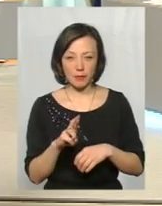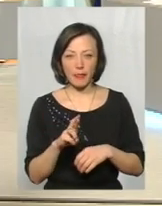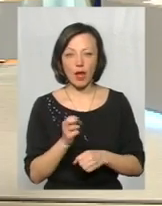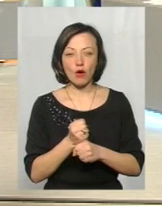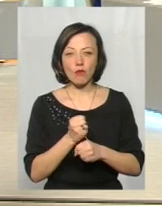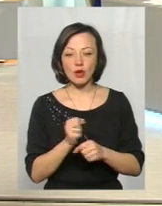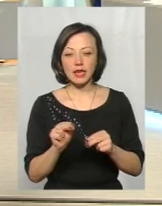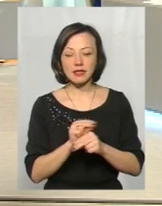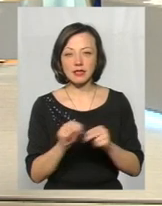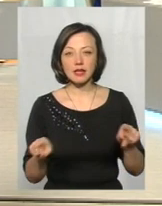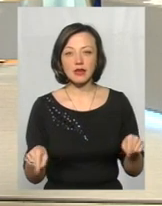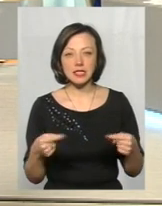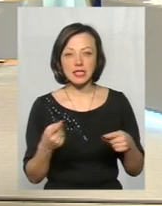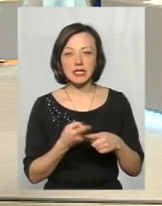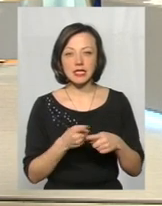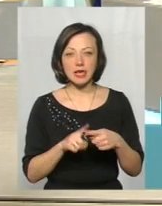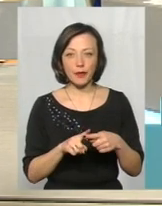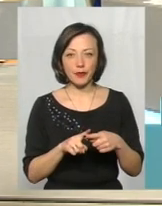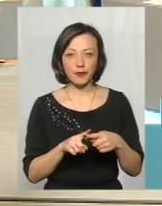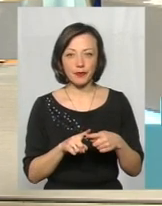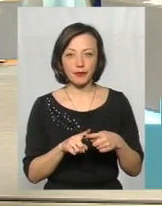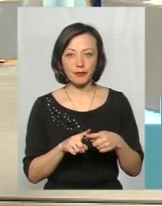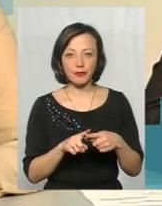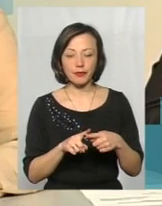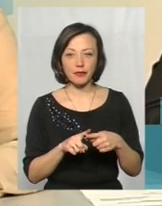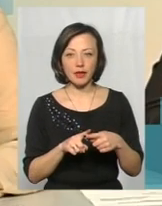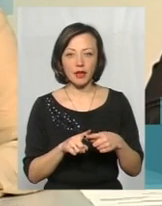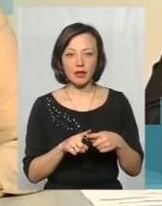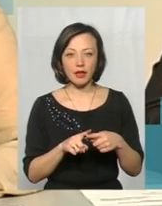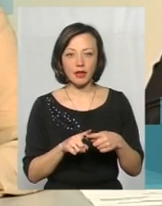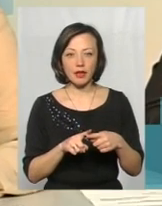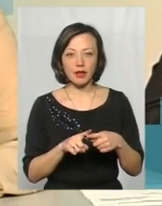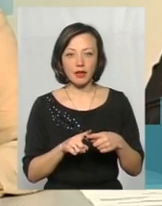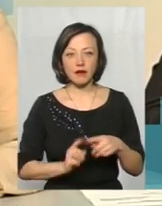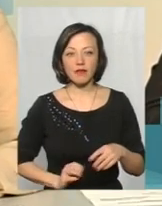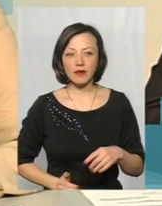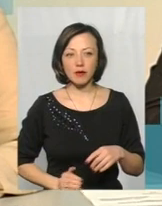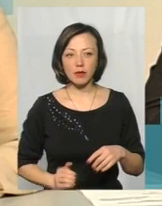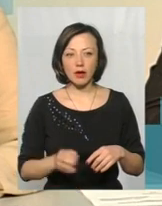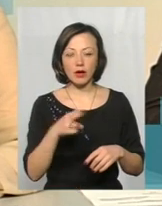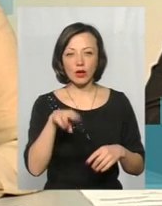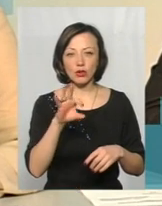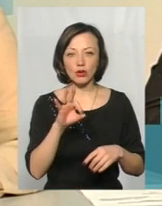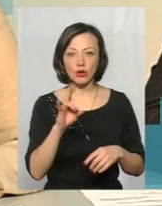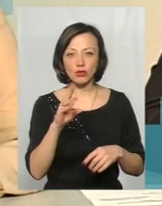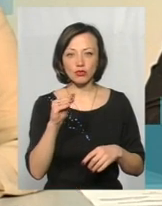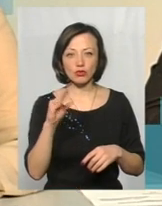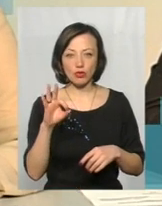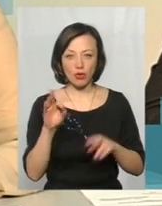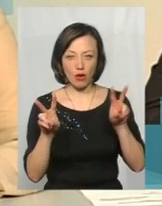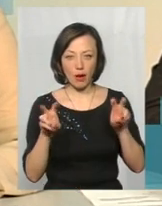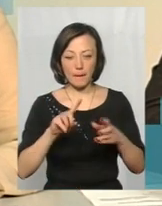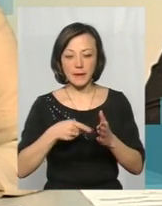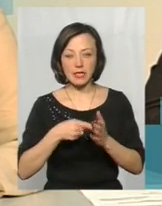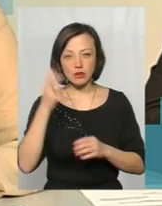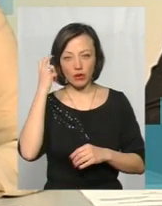роботи ремонтно-реставраційні. Це ТОВ НПІКЦ «Донжон. Місто Київ».